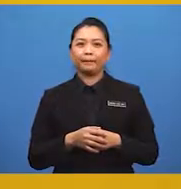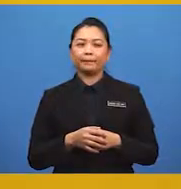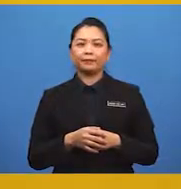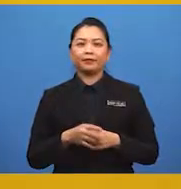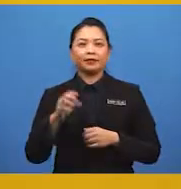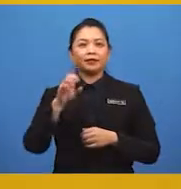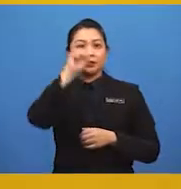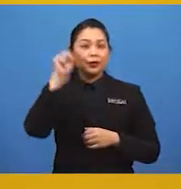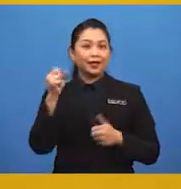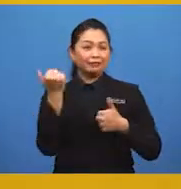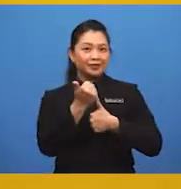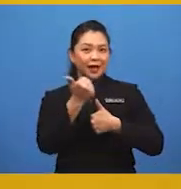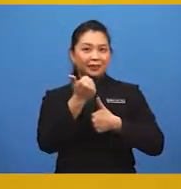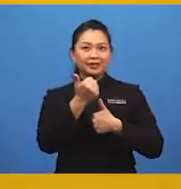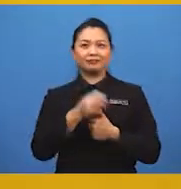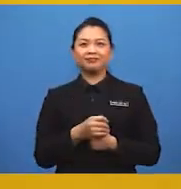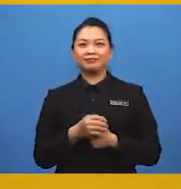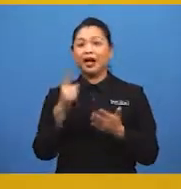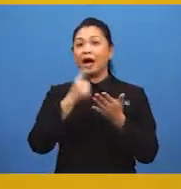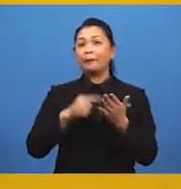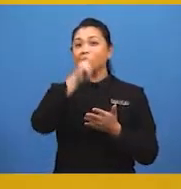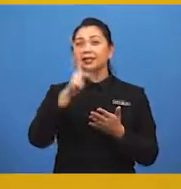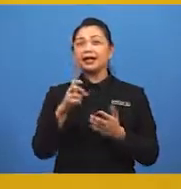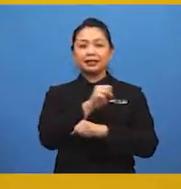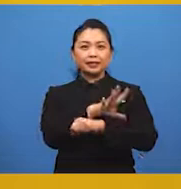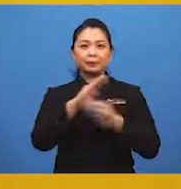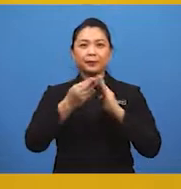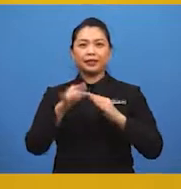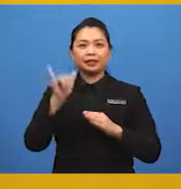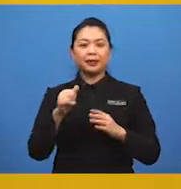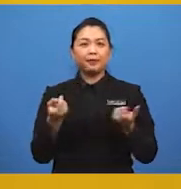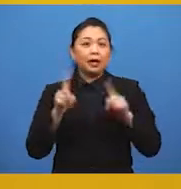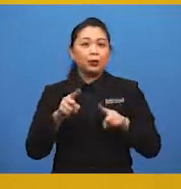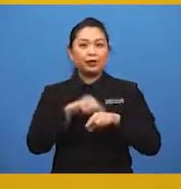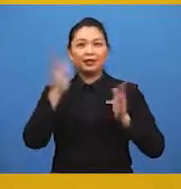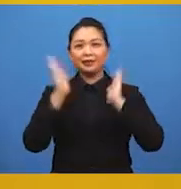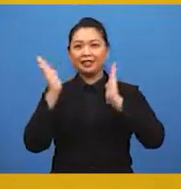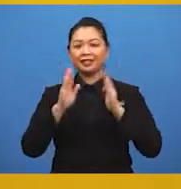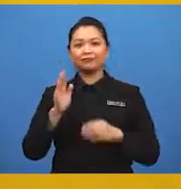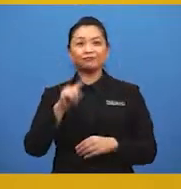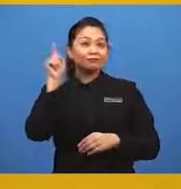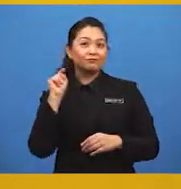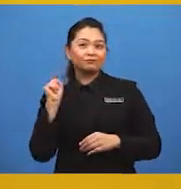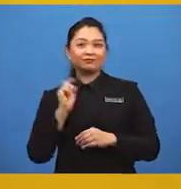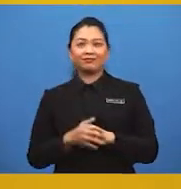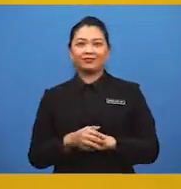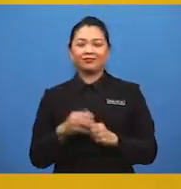Soalan pertama, apakah kesan pembandaran yang berlaku di Malaysia?